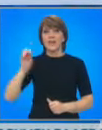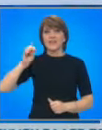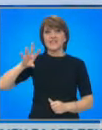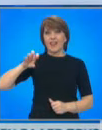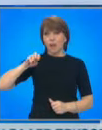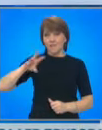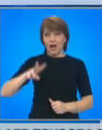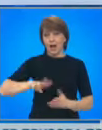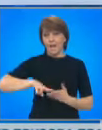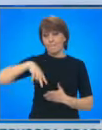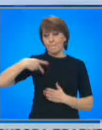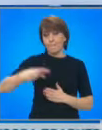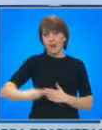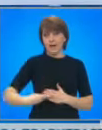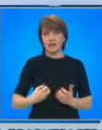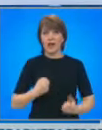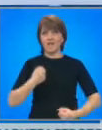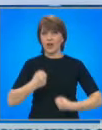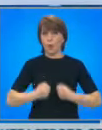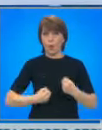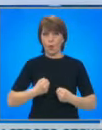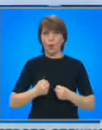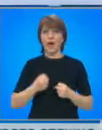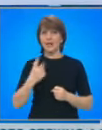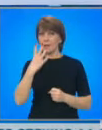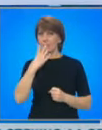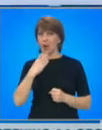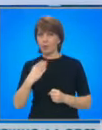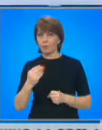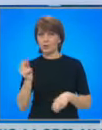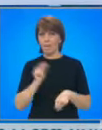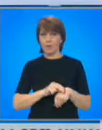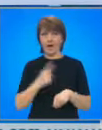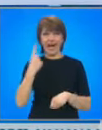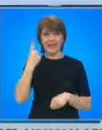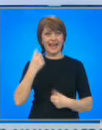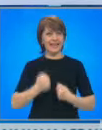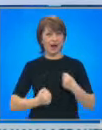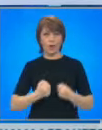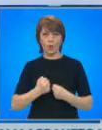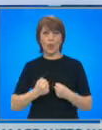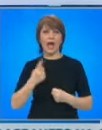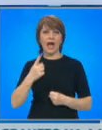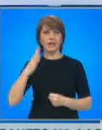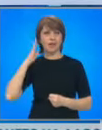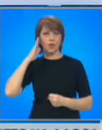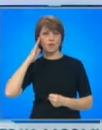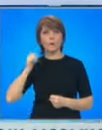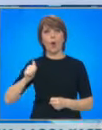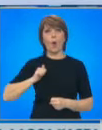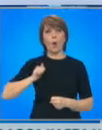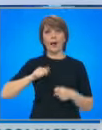Светофар падна върху автомобил и микробус в Пловдив. Едната кола е била на служба охрана на